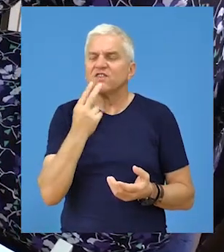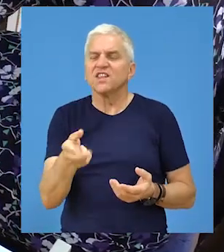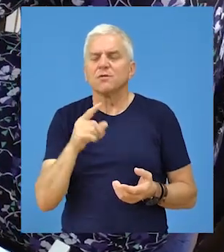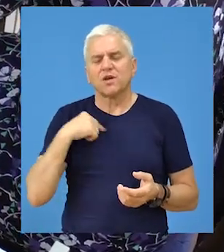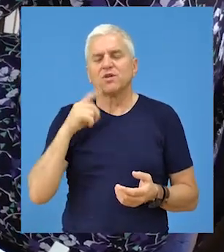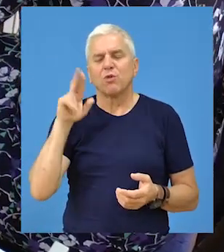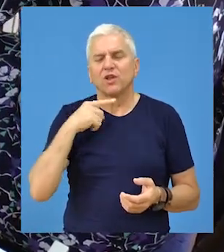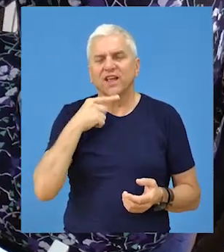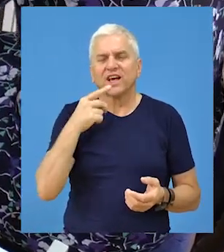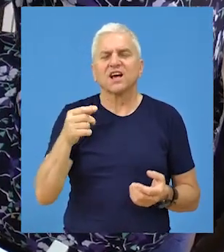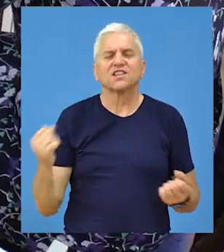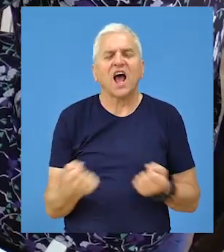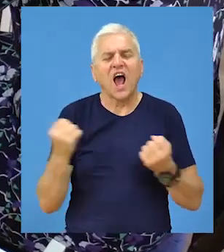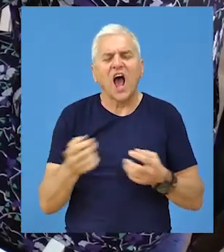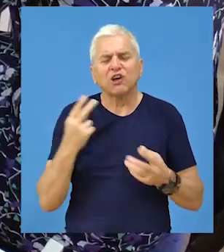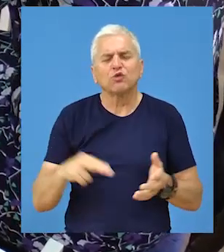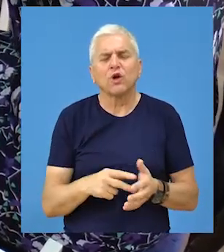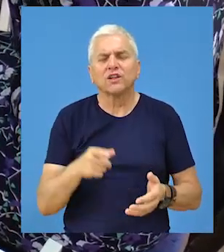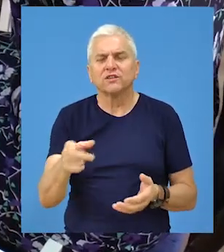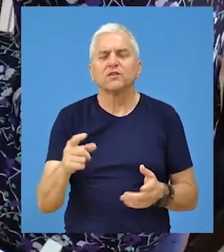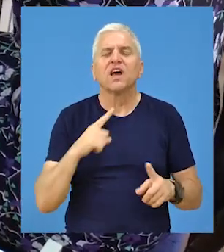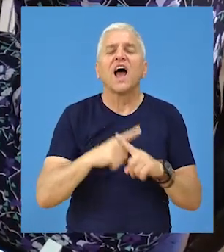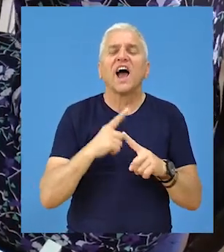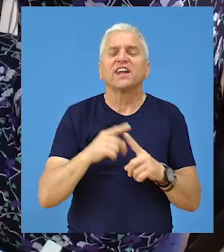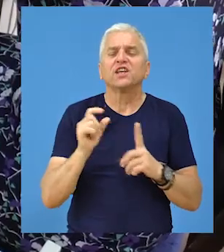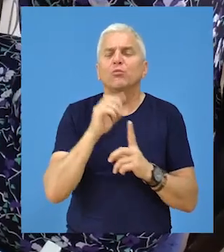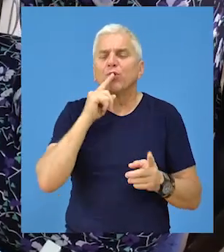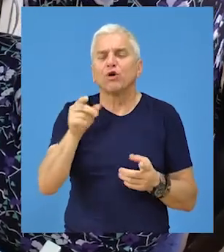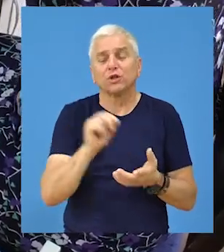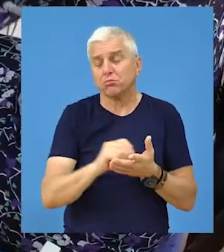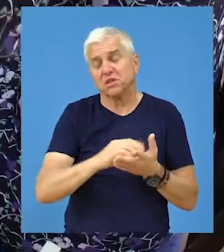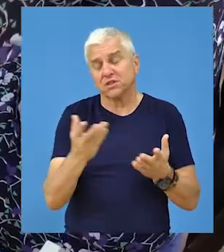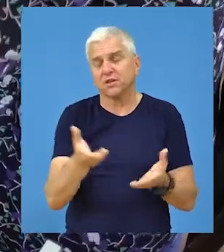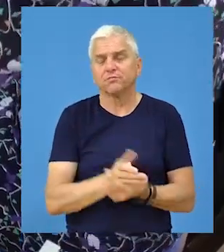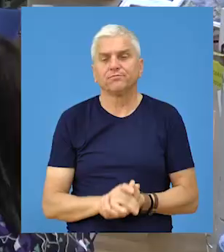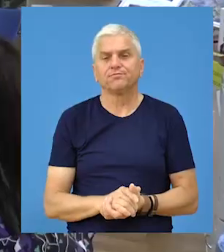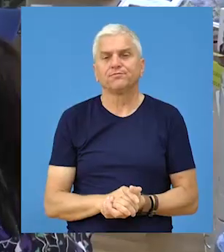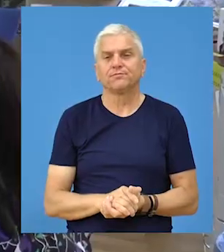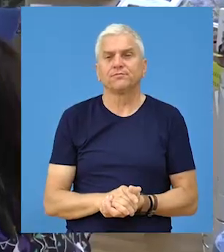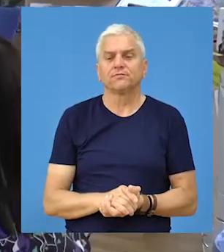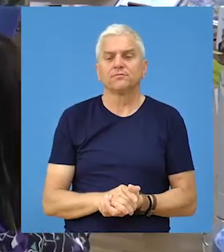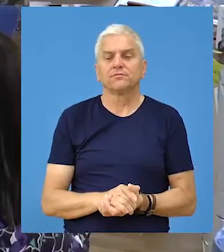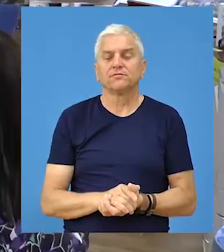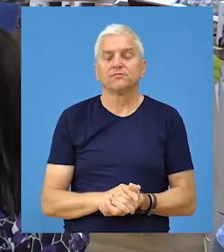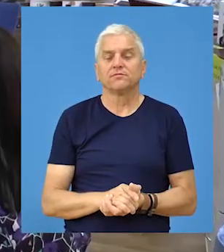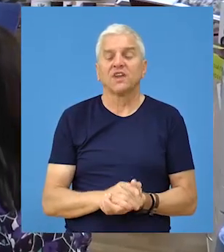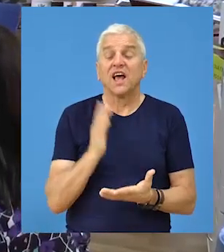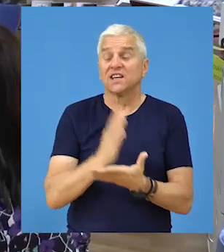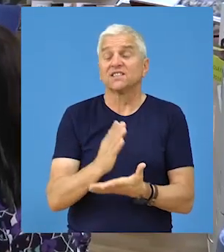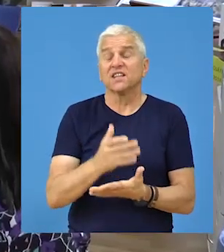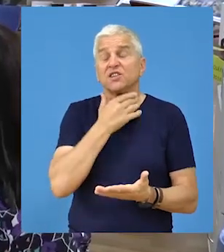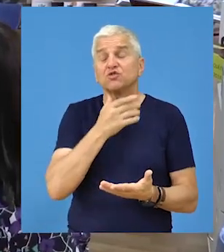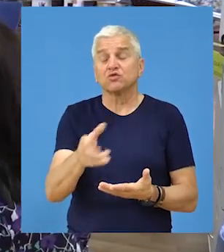tako bih napomenula i uvek aktualnog Harija Potera, serijal o Hariju Potteru. Što se tiče